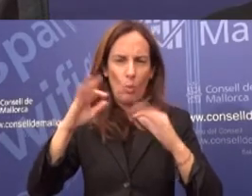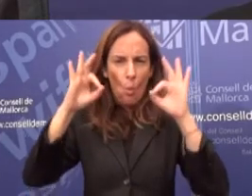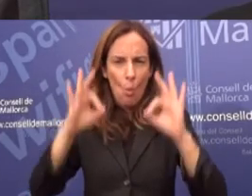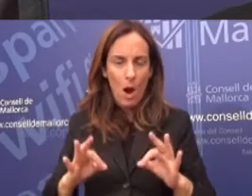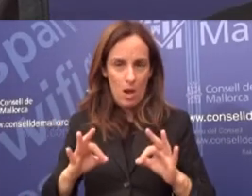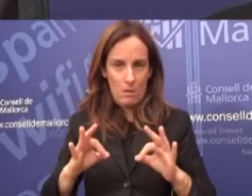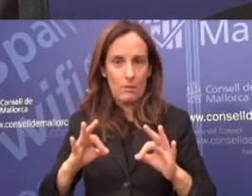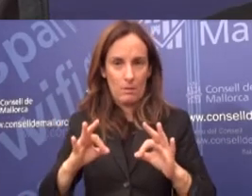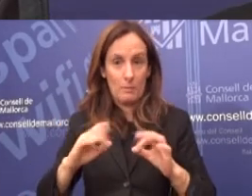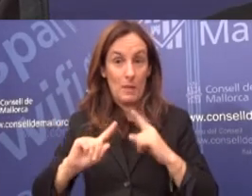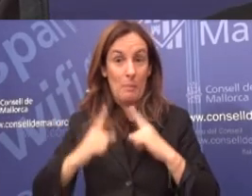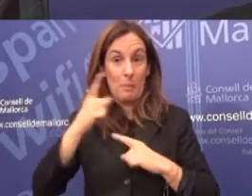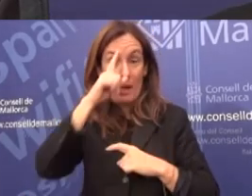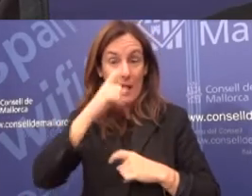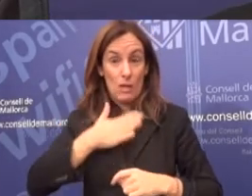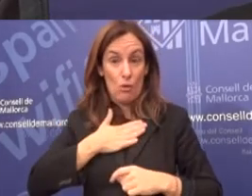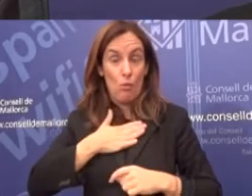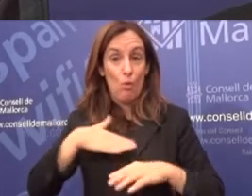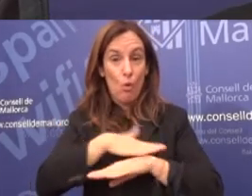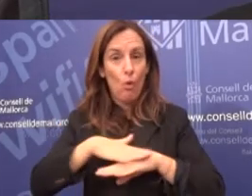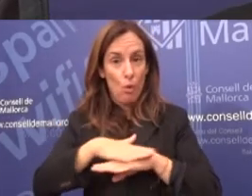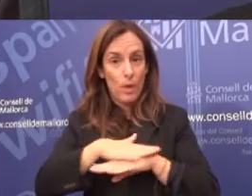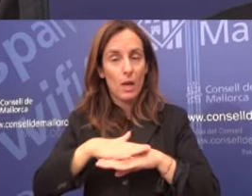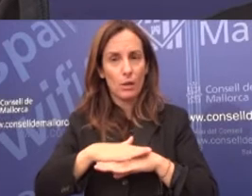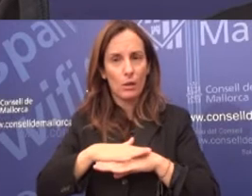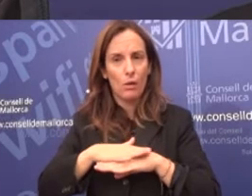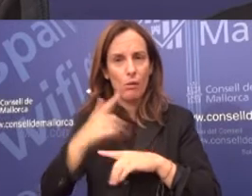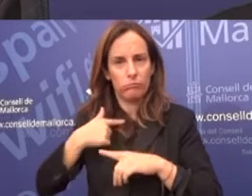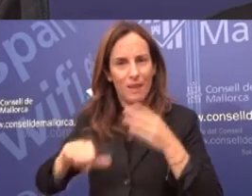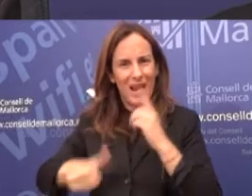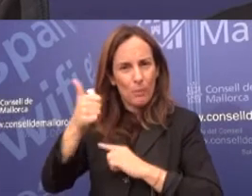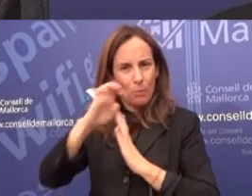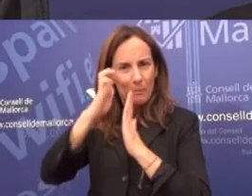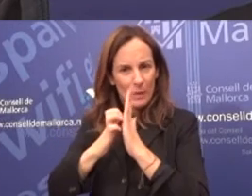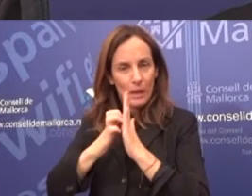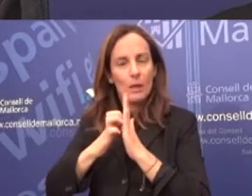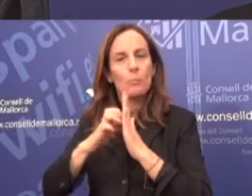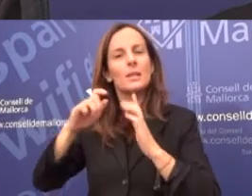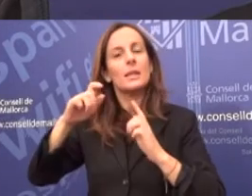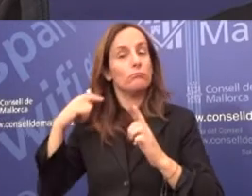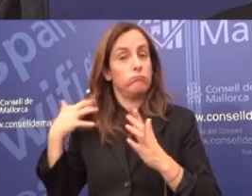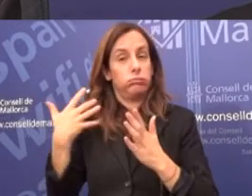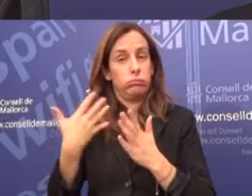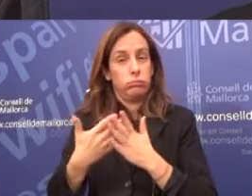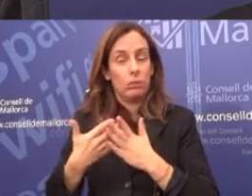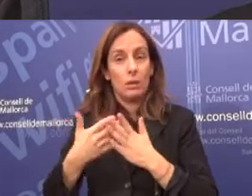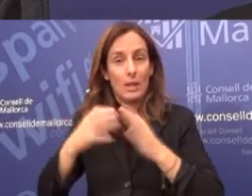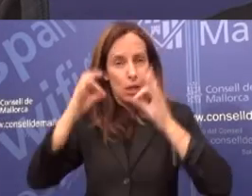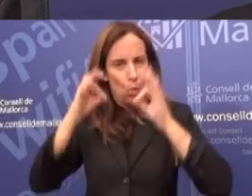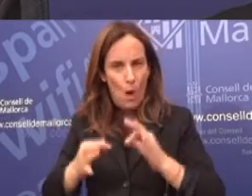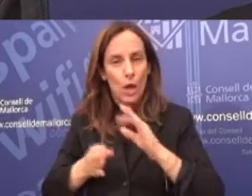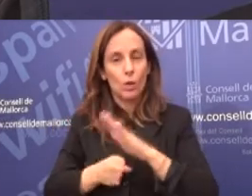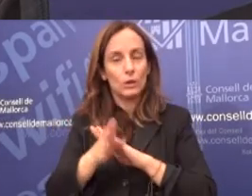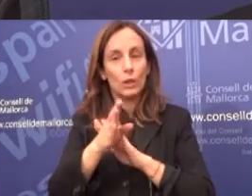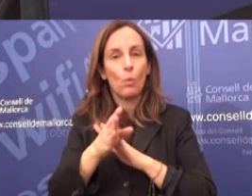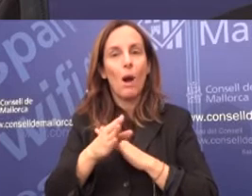any amb aquesta baixada inicial que vàrem aprovar el primer any que aquest equip de govern va estar en aquest Consell. fent